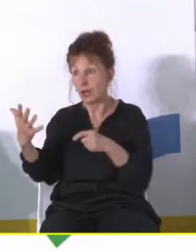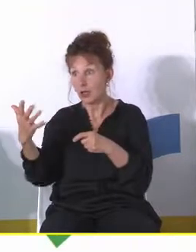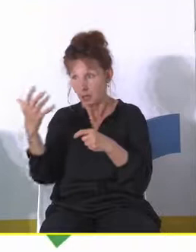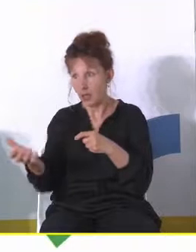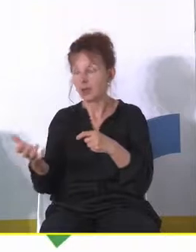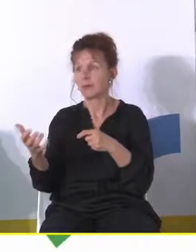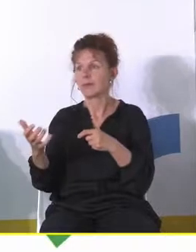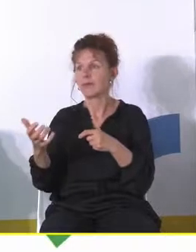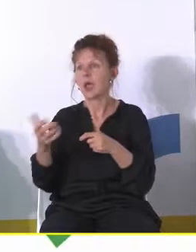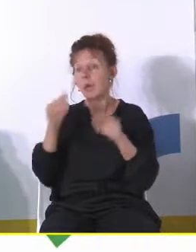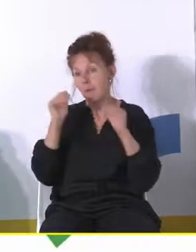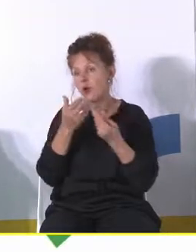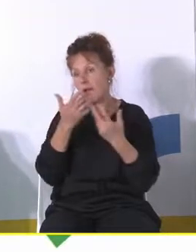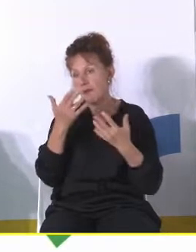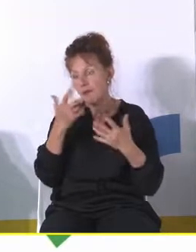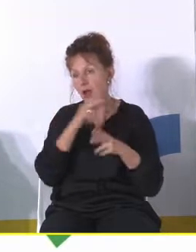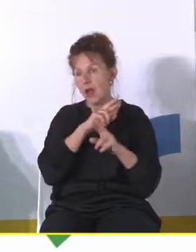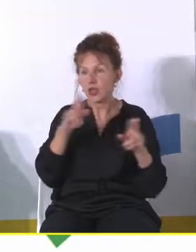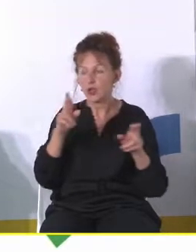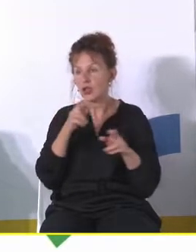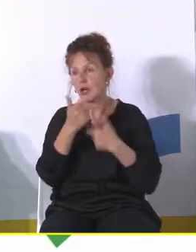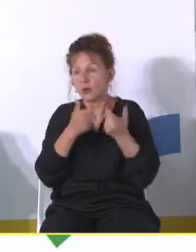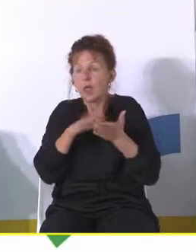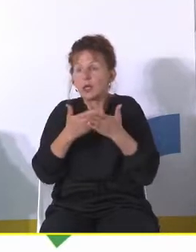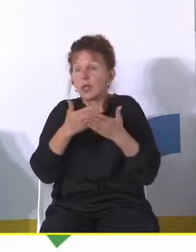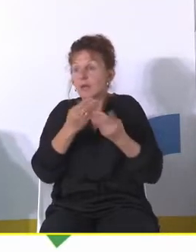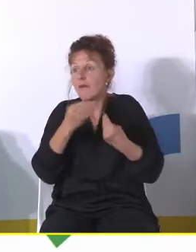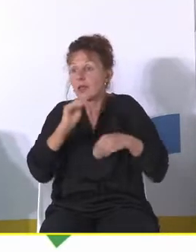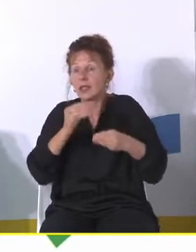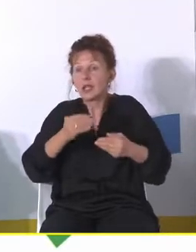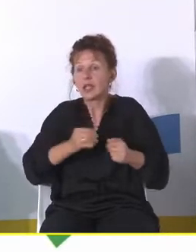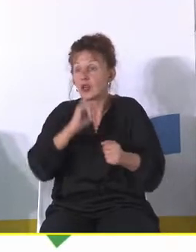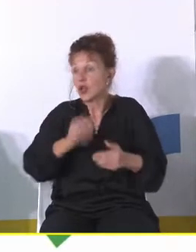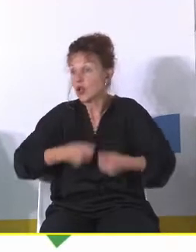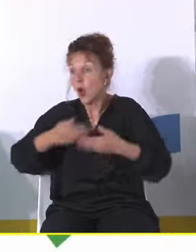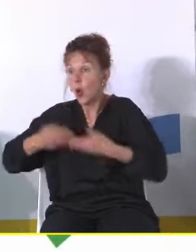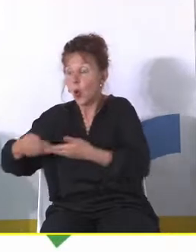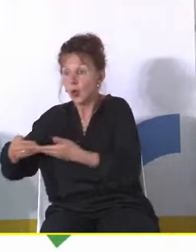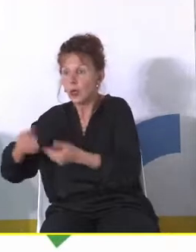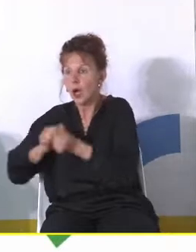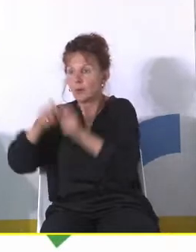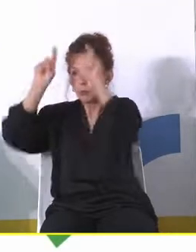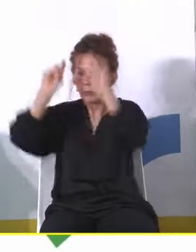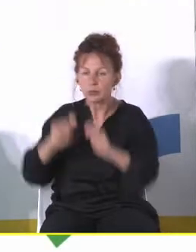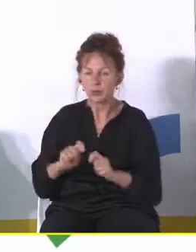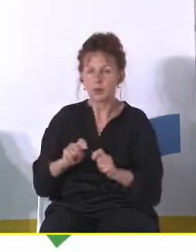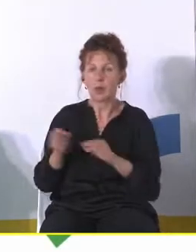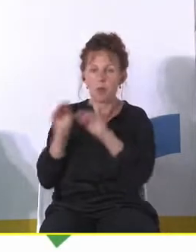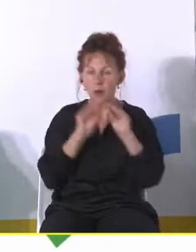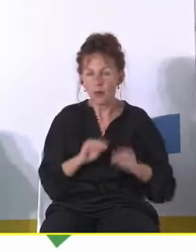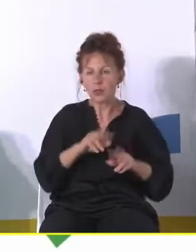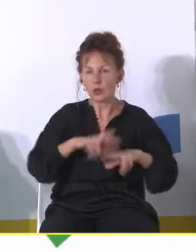zrobić wiele rzeczy na przykład, że się będzie więcej dzieci rodziło może, tak? Albo, że się będą sprowadzać rodziny z dziećmi. I oni mówią może